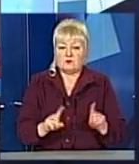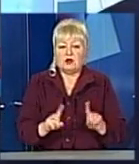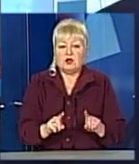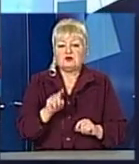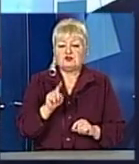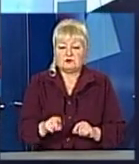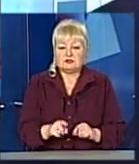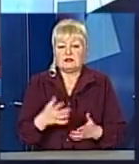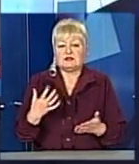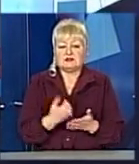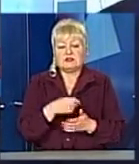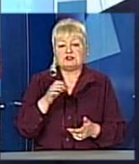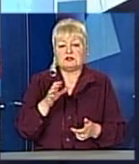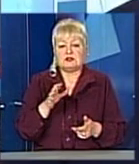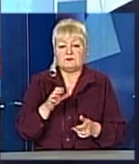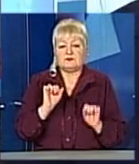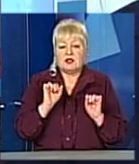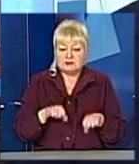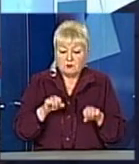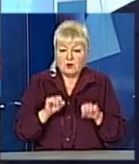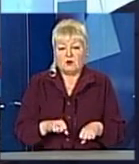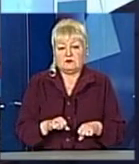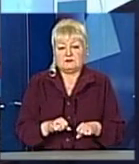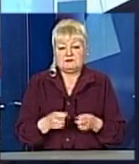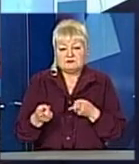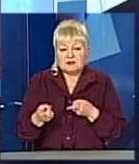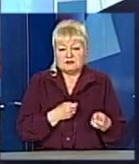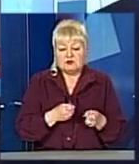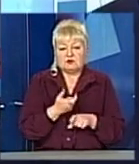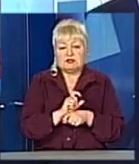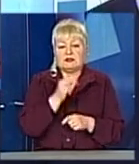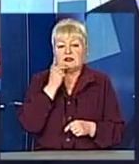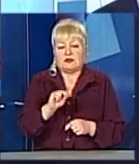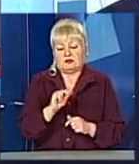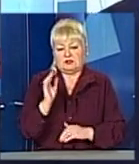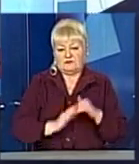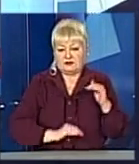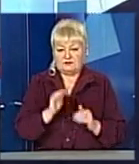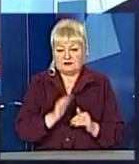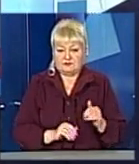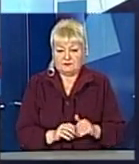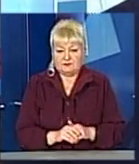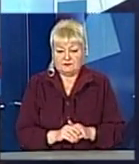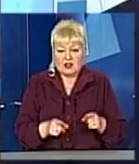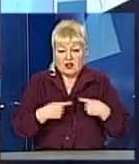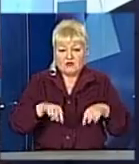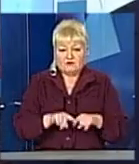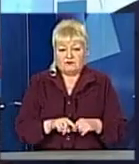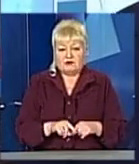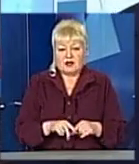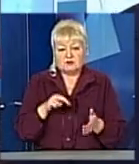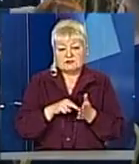вони знайшли змогу залучити найкращих фахівців в галузі трансферного